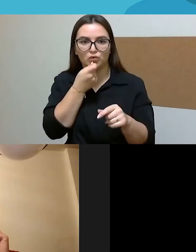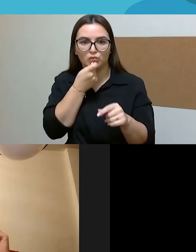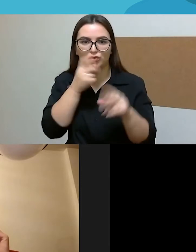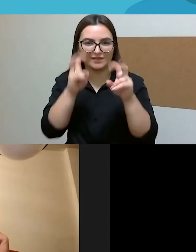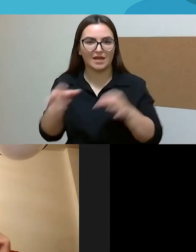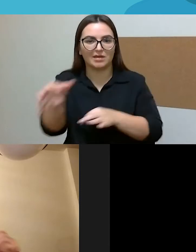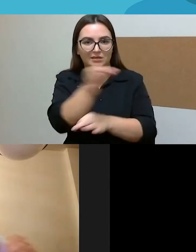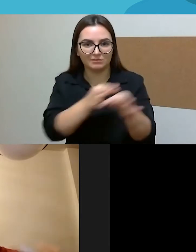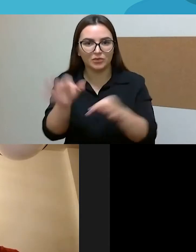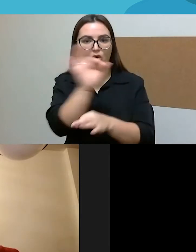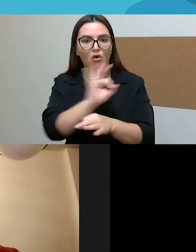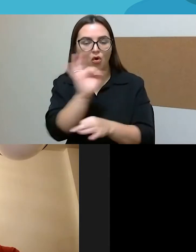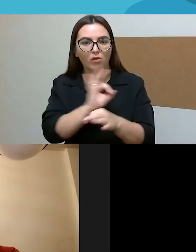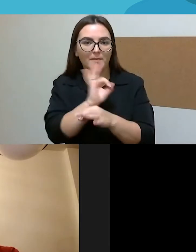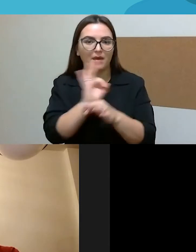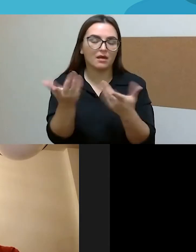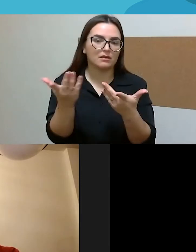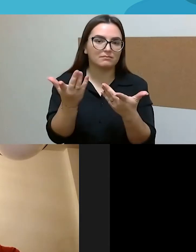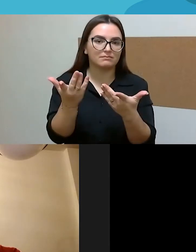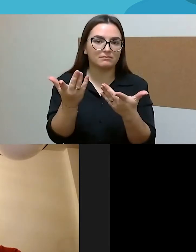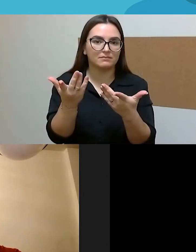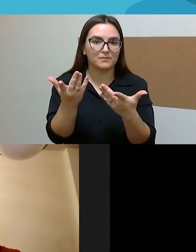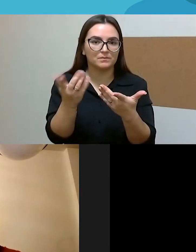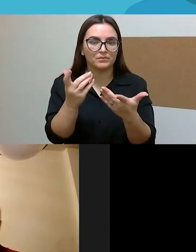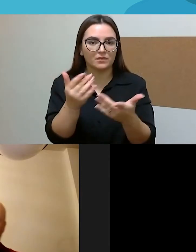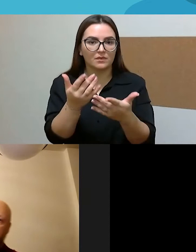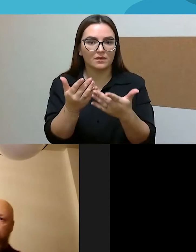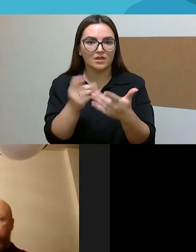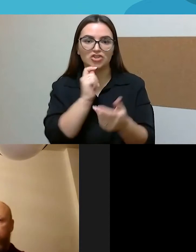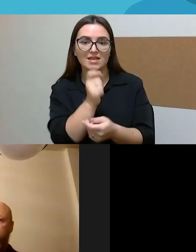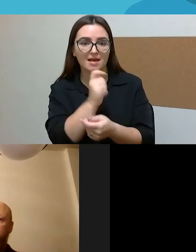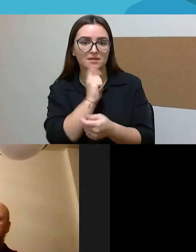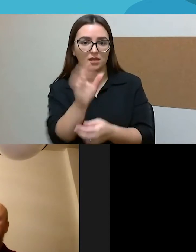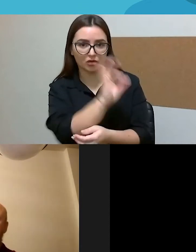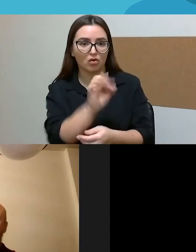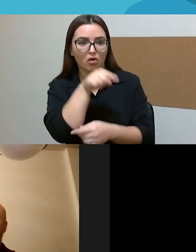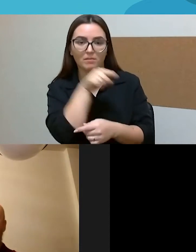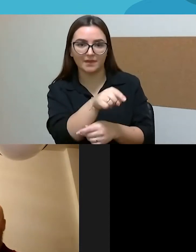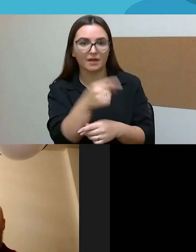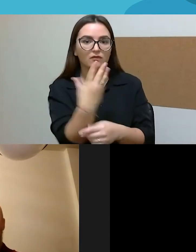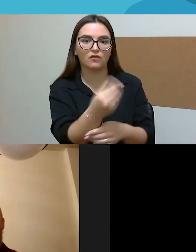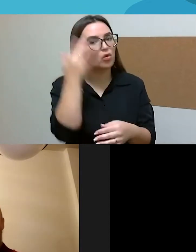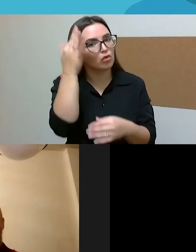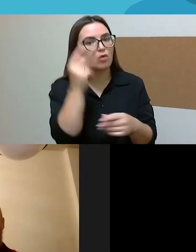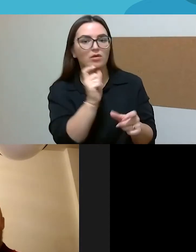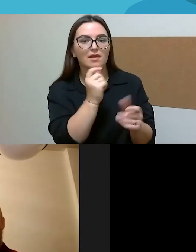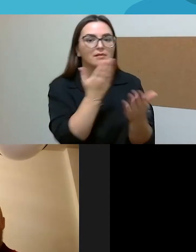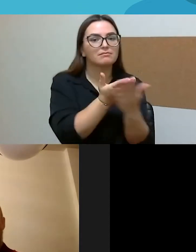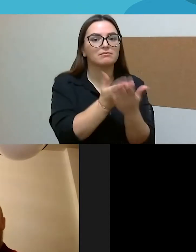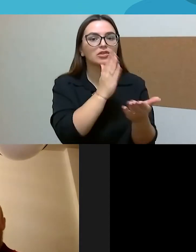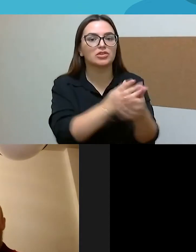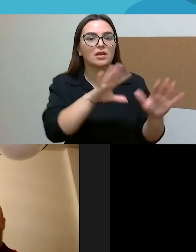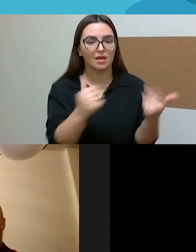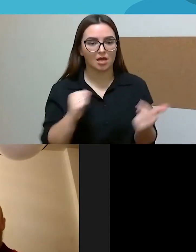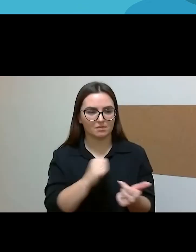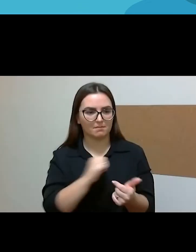savotišką žiniasklaidos monitoringą, kurio metu buvo labai, nežinau, mane truputėlį